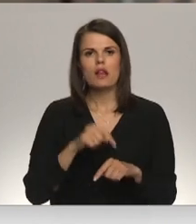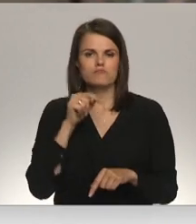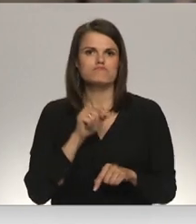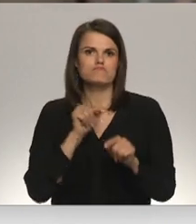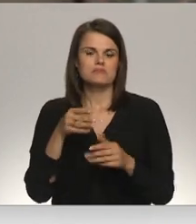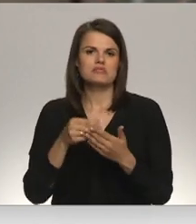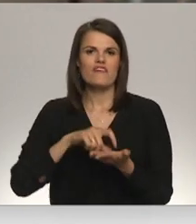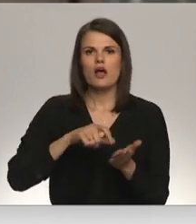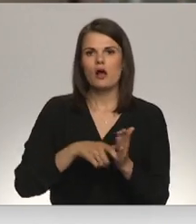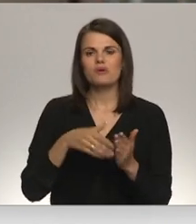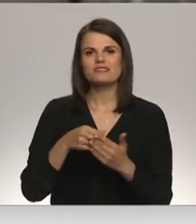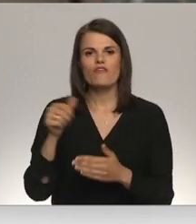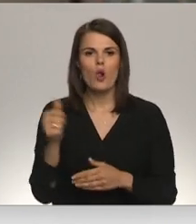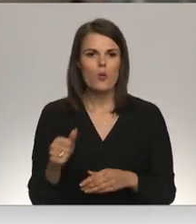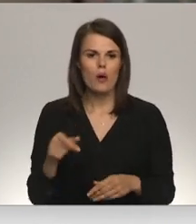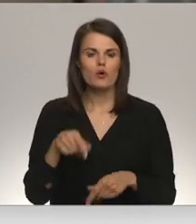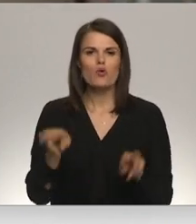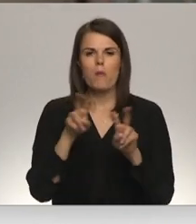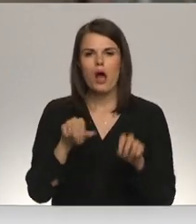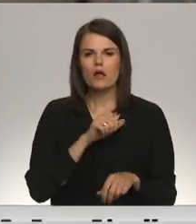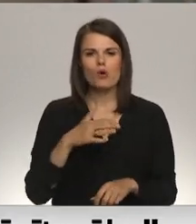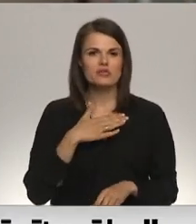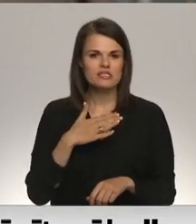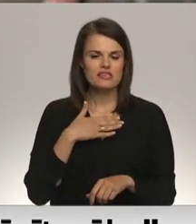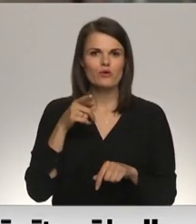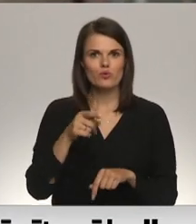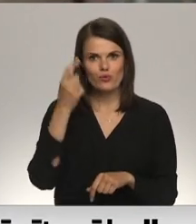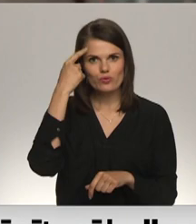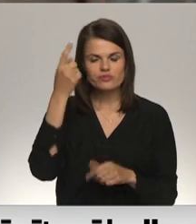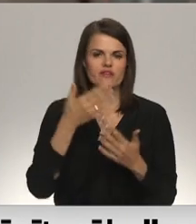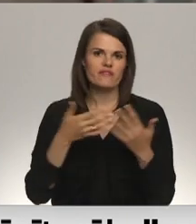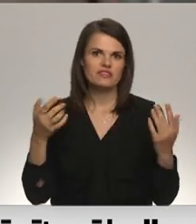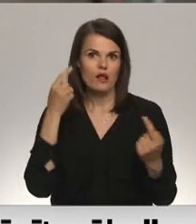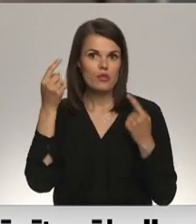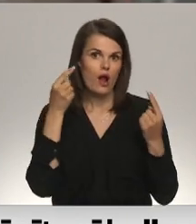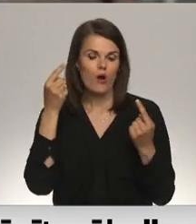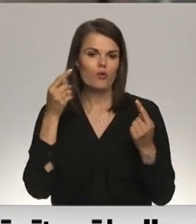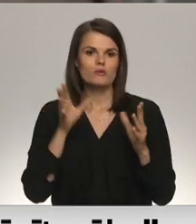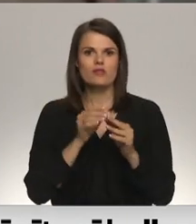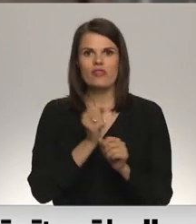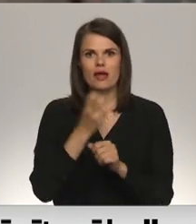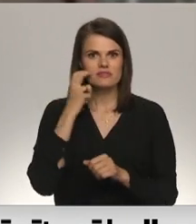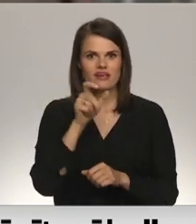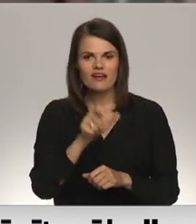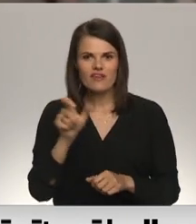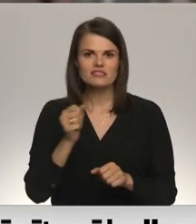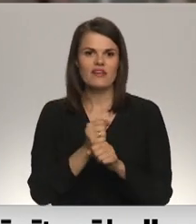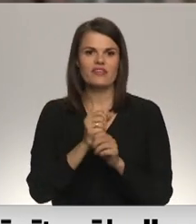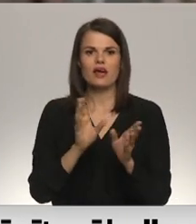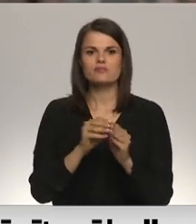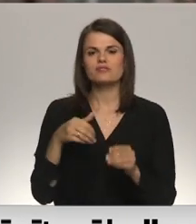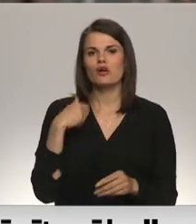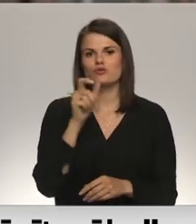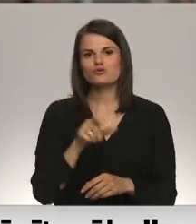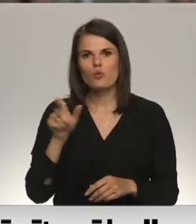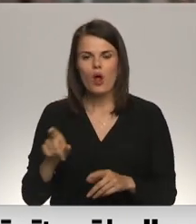savā kabinitā, savā lomā, tu pārbaudi sevi, tu uzzini visādus trakumus ar, nezinu, darbs ar vecākiem, darbs ar skolēniem, darbs